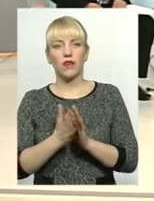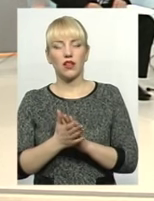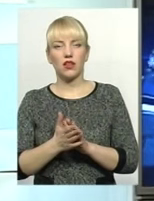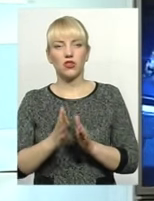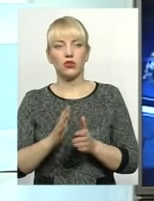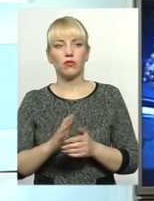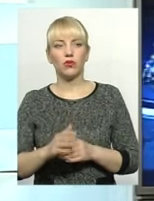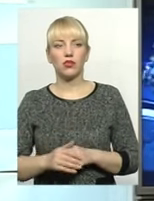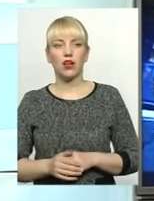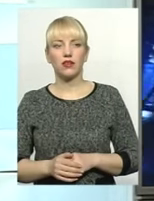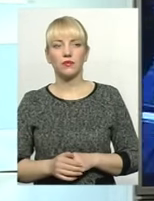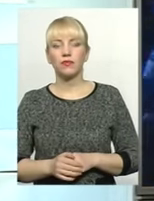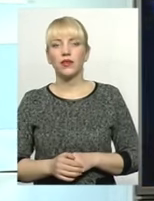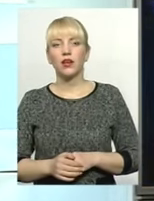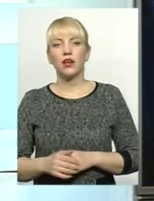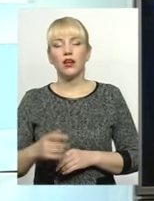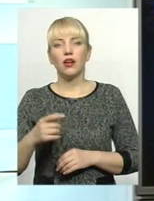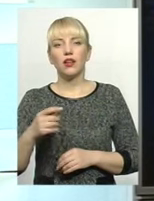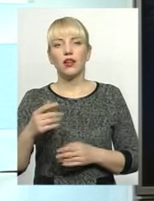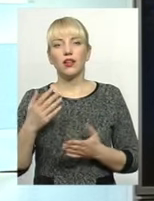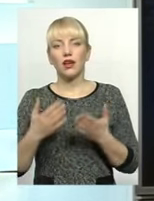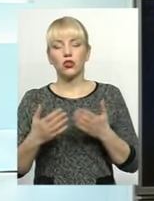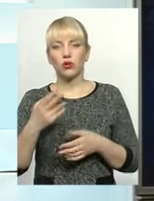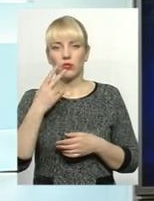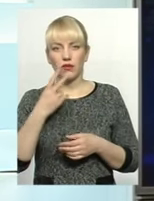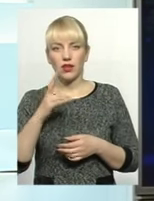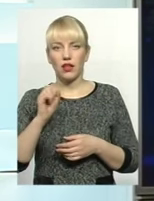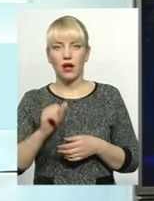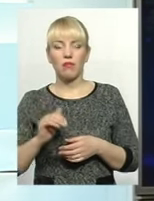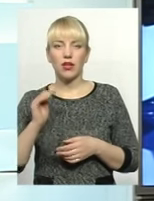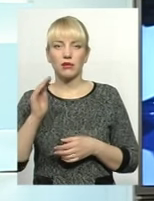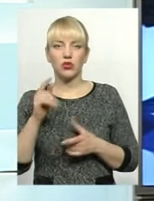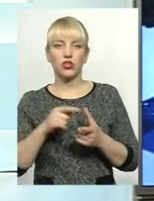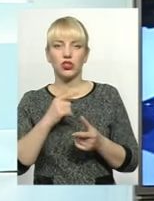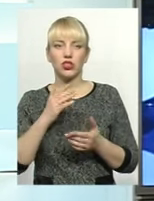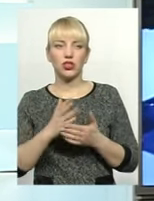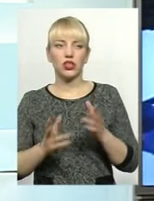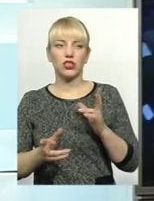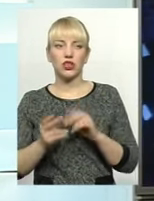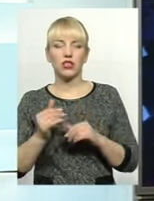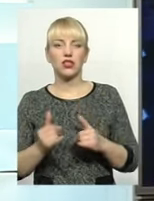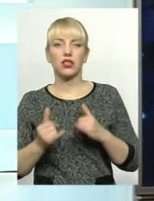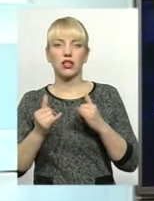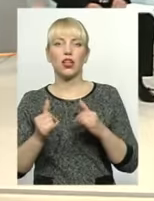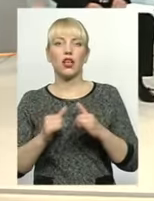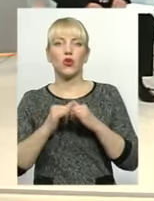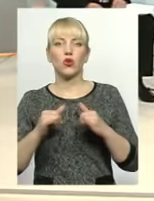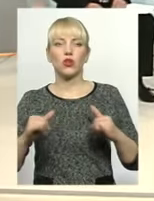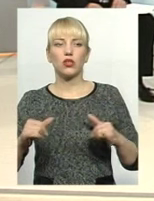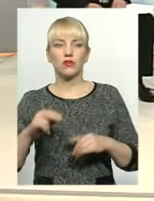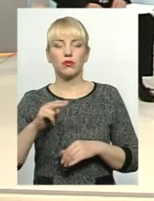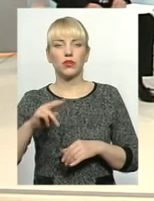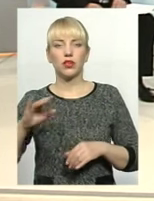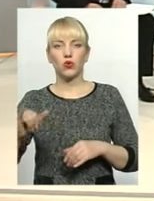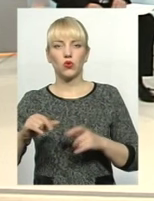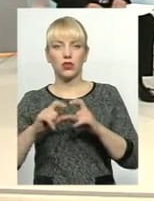Скажіть, будь ласка, разом з тим, якщо ви поглянуєте на перспективу, чи є шанс для розвитку закладів прохтих освіти? В